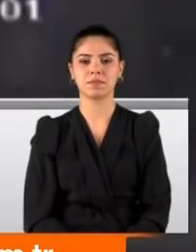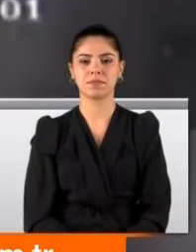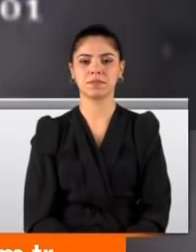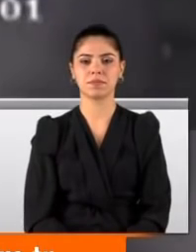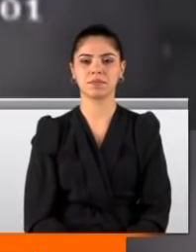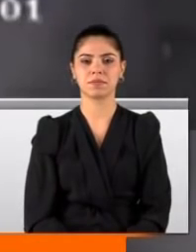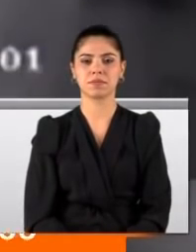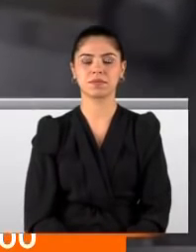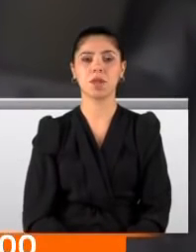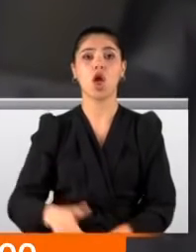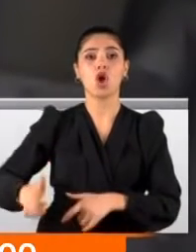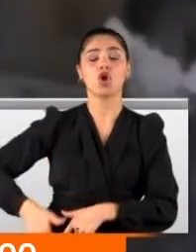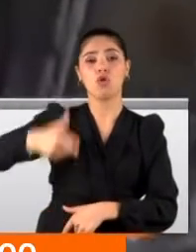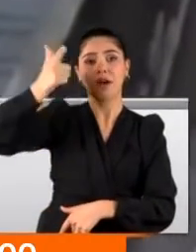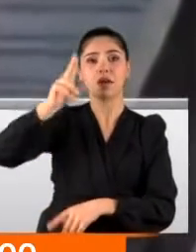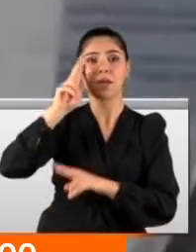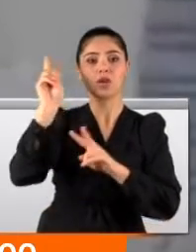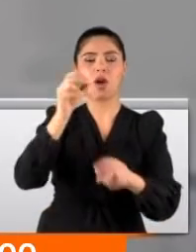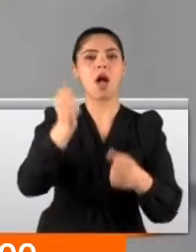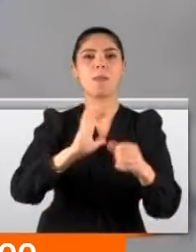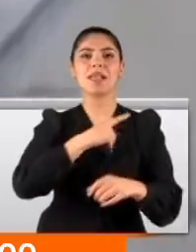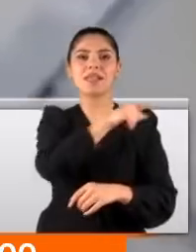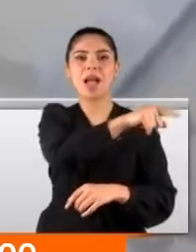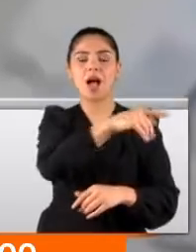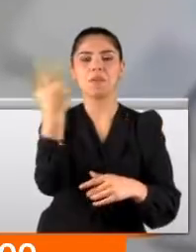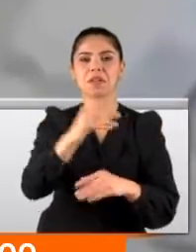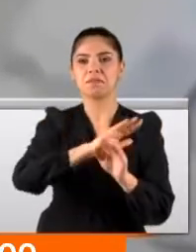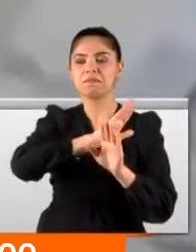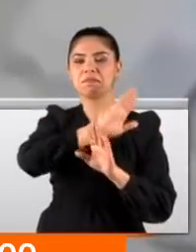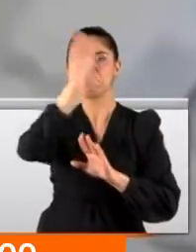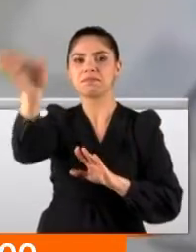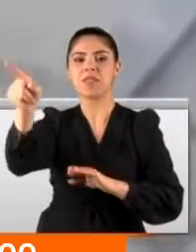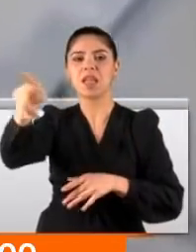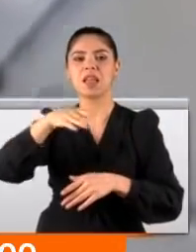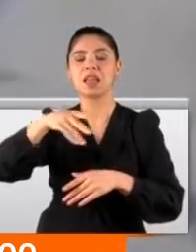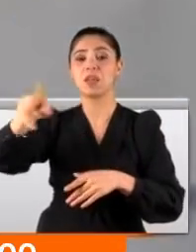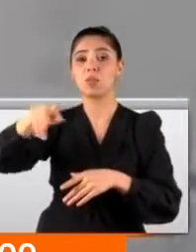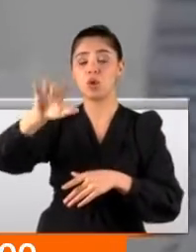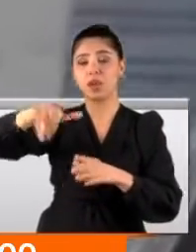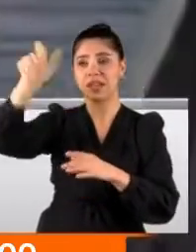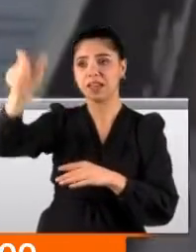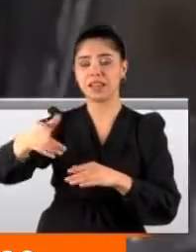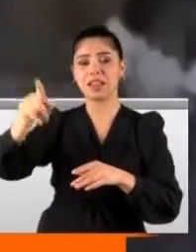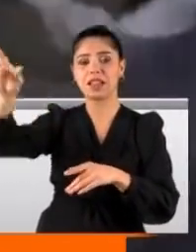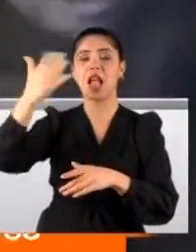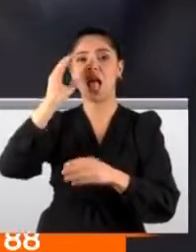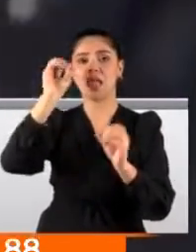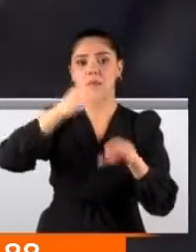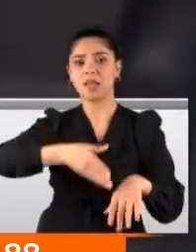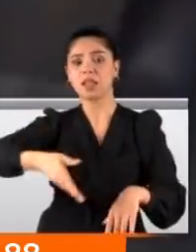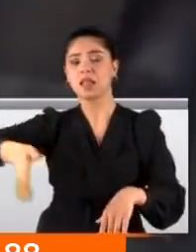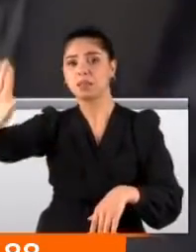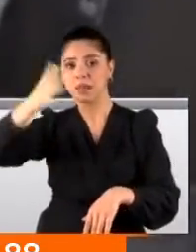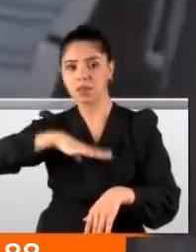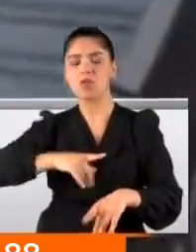Olan biteni güvenlik kamerasından gören araç sahibi hızla dışarı çıkıp hırsızların önünü kesti. Hırsızlar aynayı atıp kaçmaya çalışsalar da